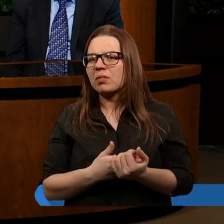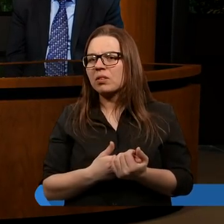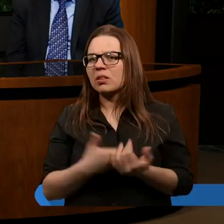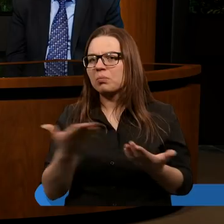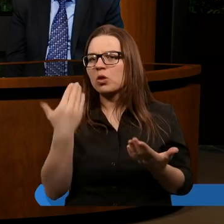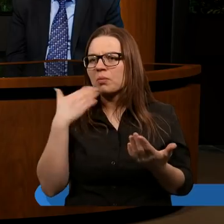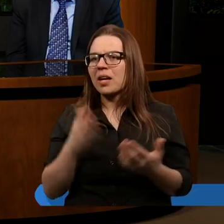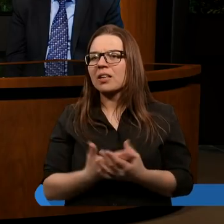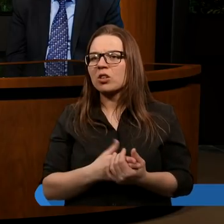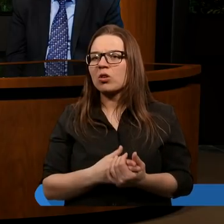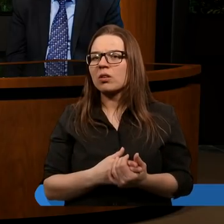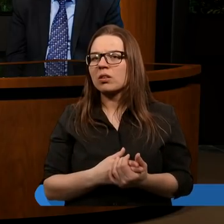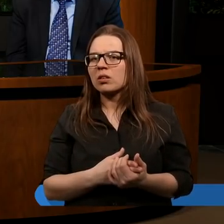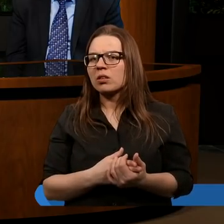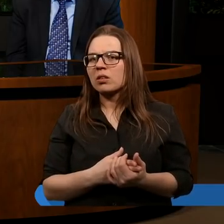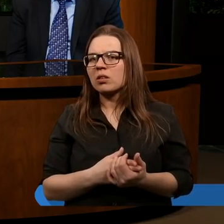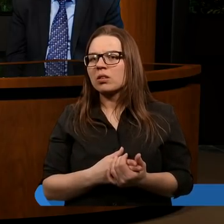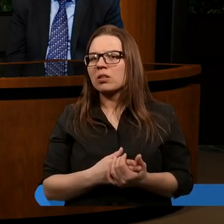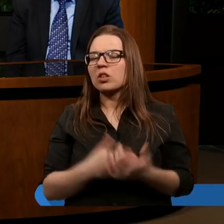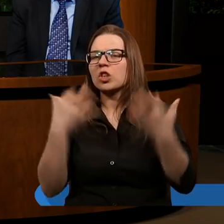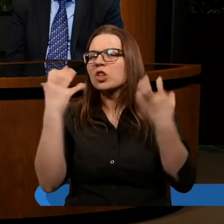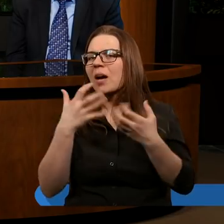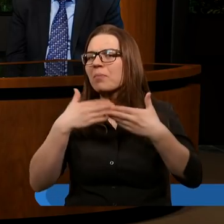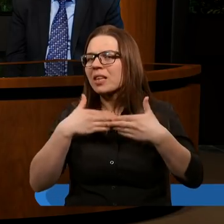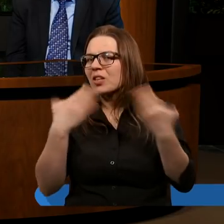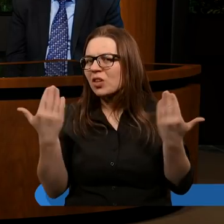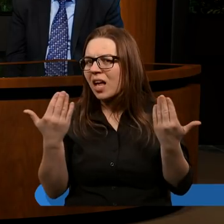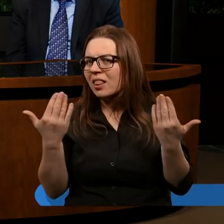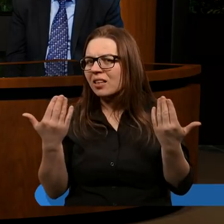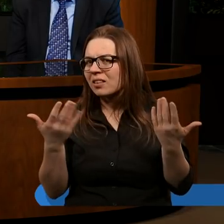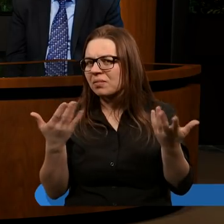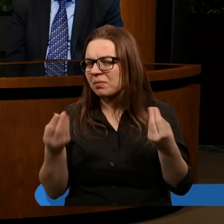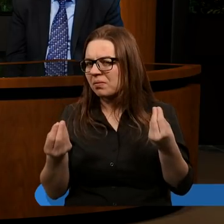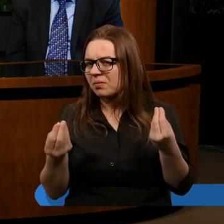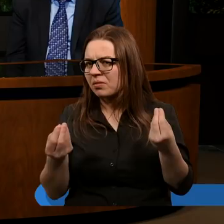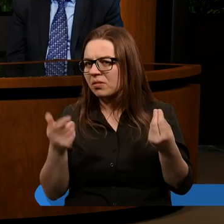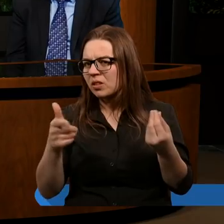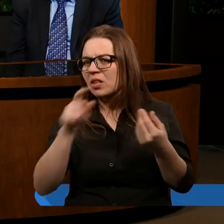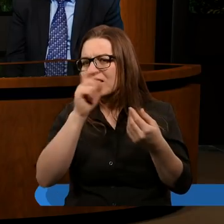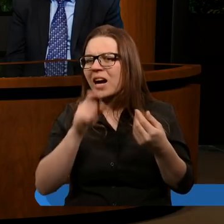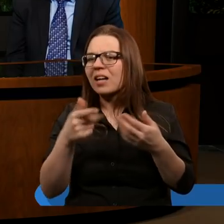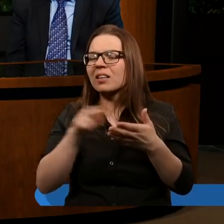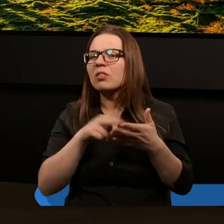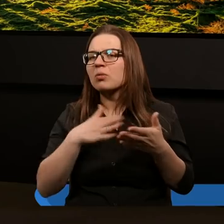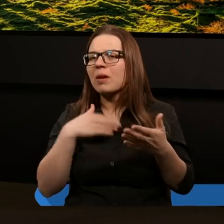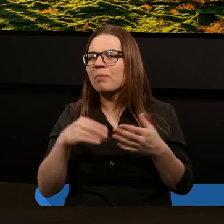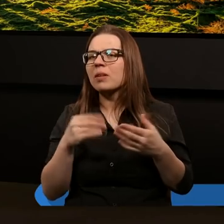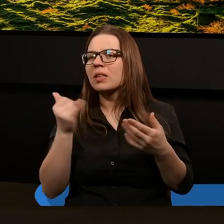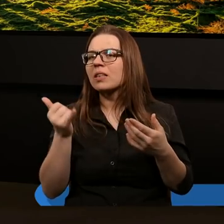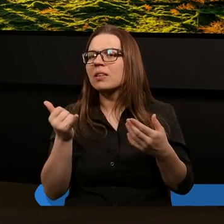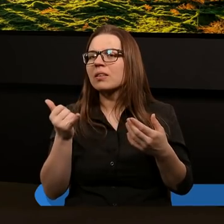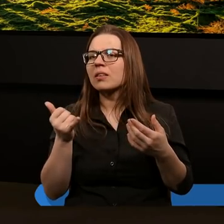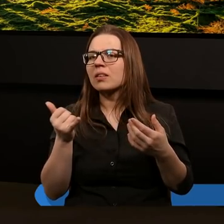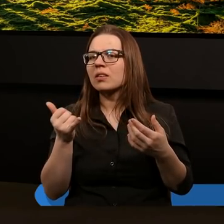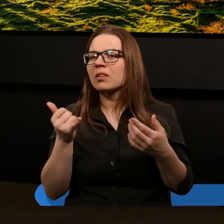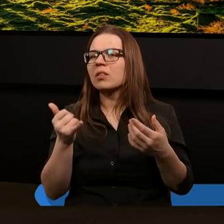Proszę bardzo. Cóż to za ciemny dzień? Ja przeglądałem raz takie zagadki astronomiczne i